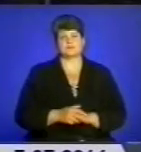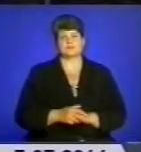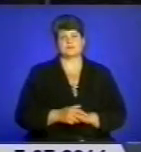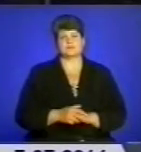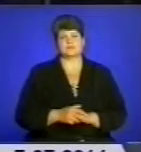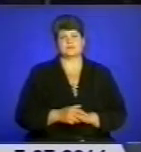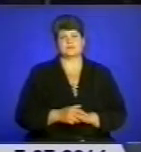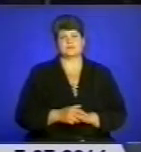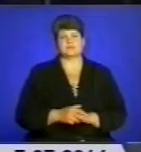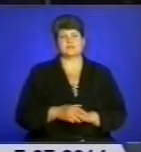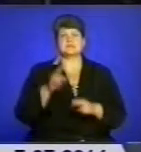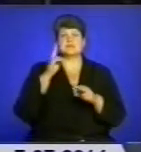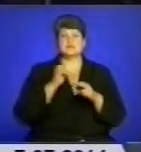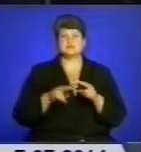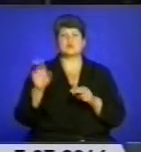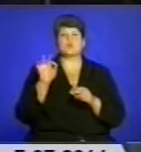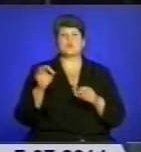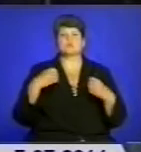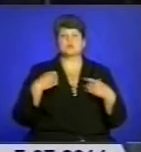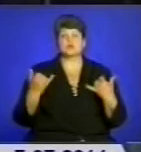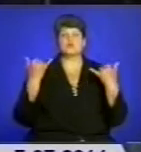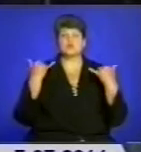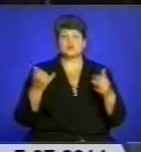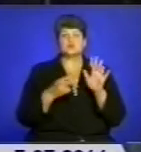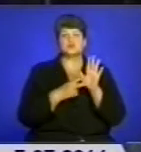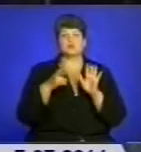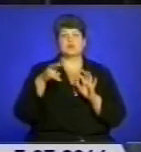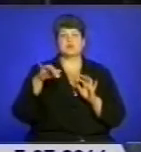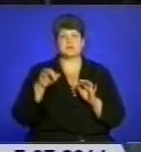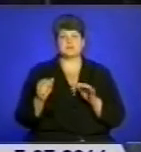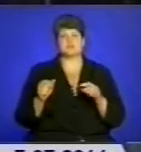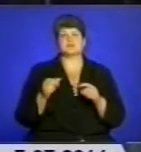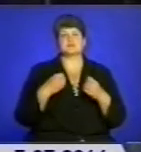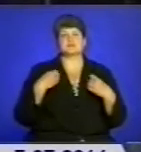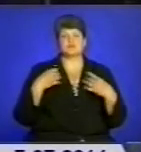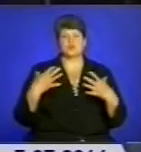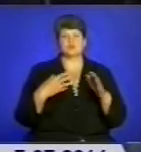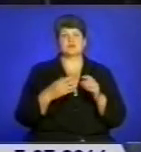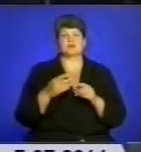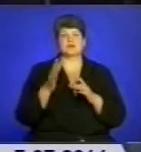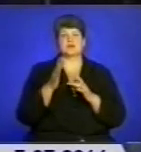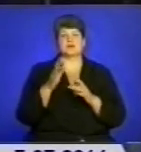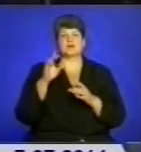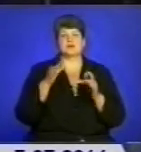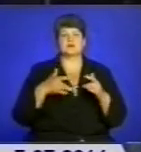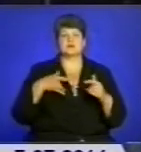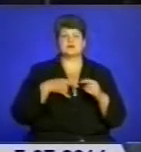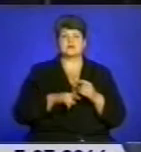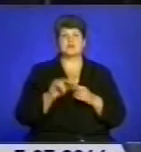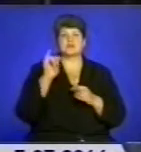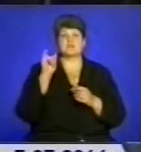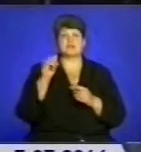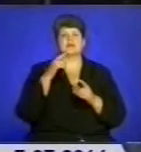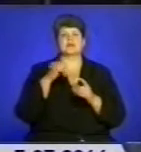І на завершення про свято. Сьогодні, 7 липня, християни святкують різдво Івана Хрестителя. Або його ще